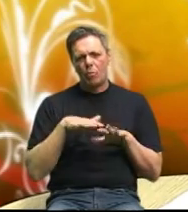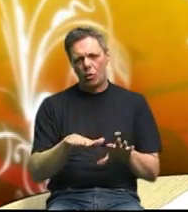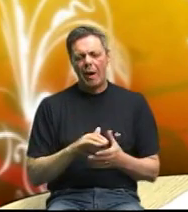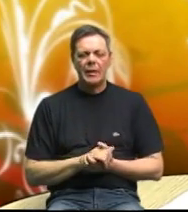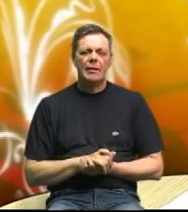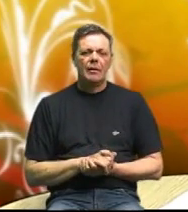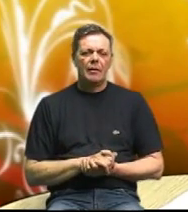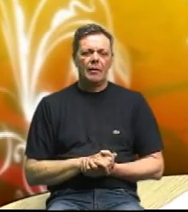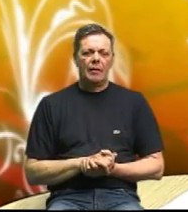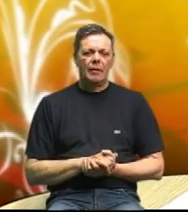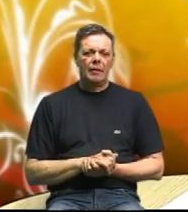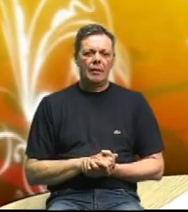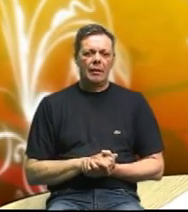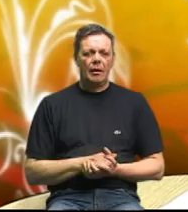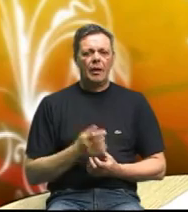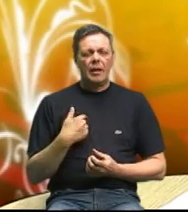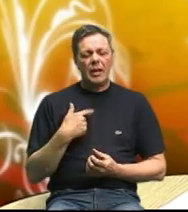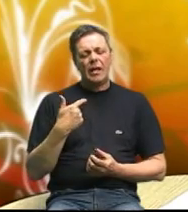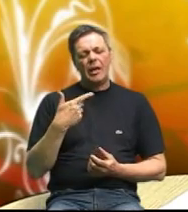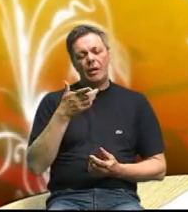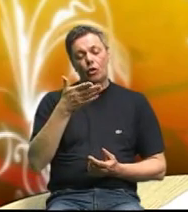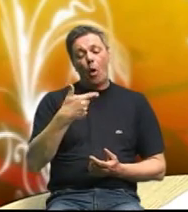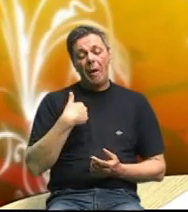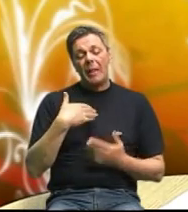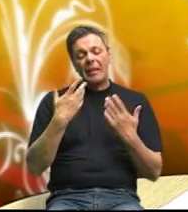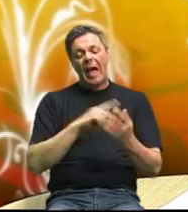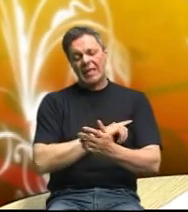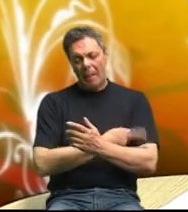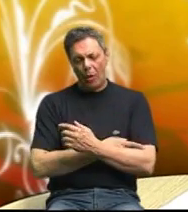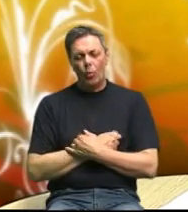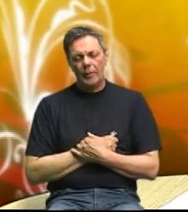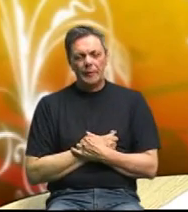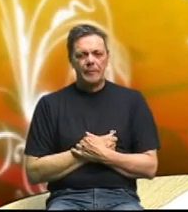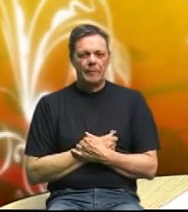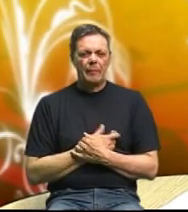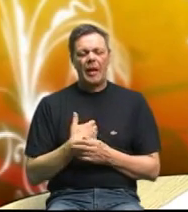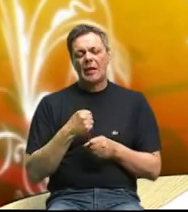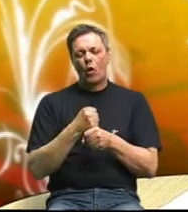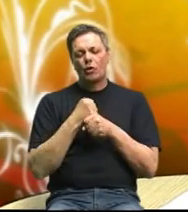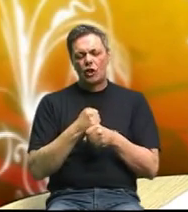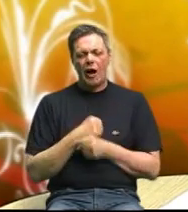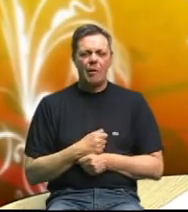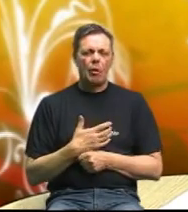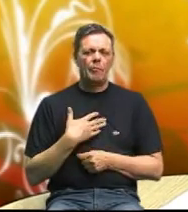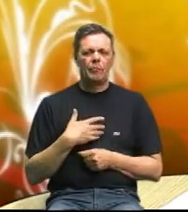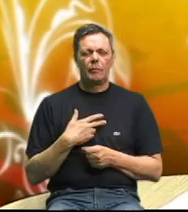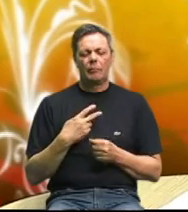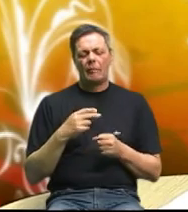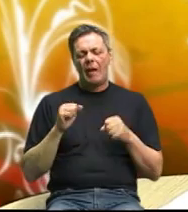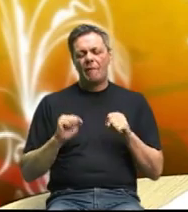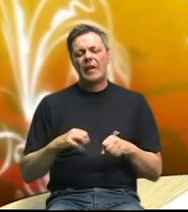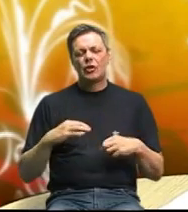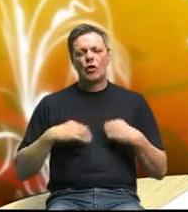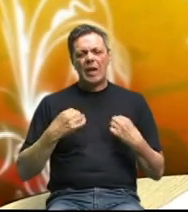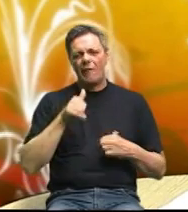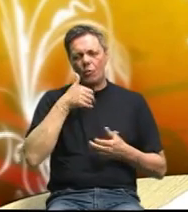neke ja mislim da nam i to daje jednu stanovitu snagu i energiju da ustrojemo i održavanju sve vlaste vlastnog zdravlja i